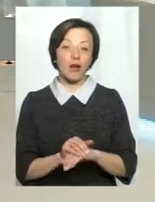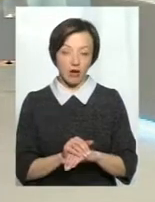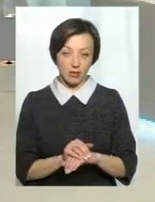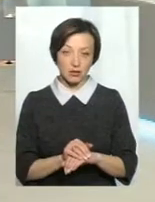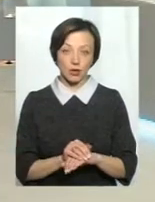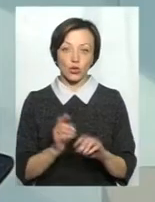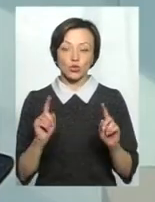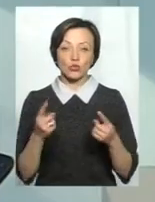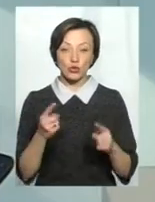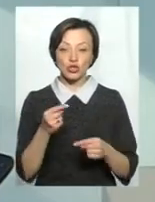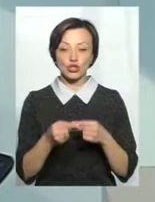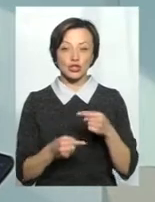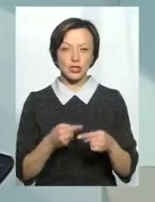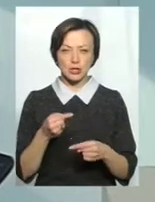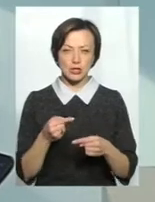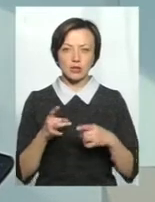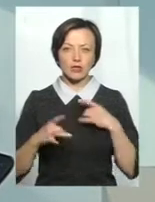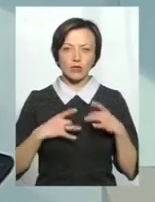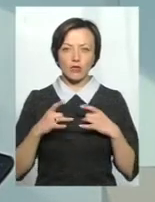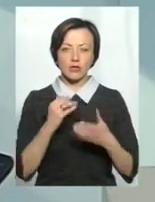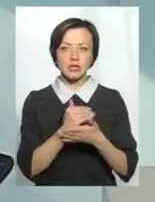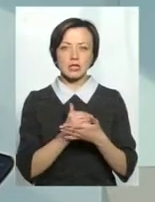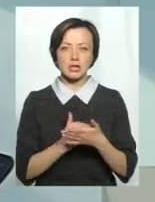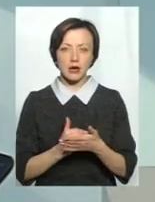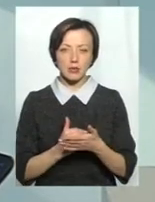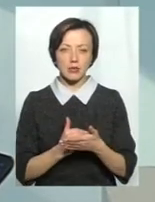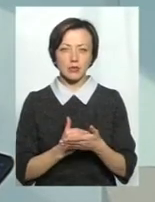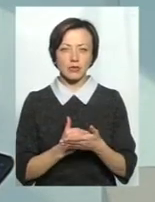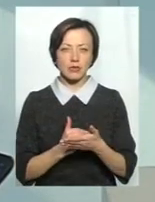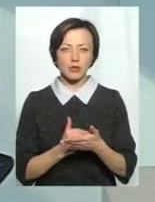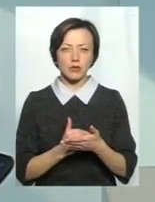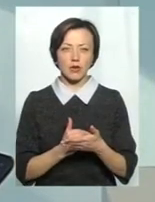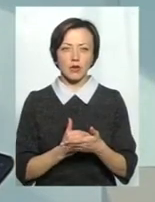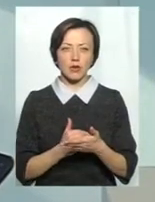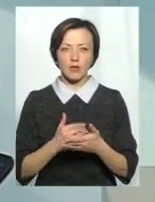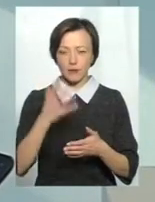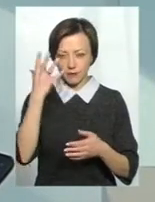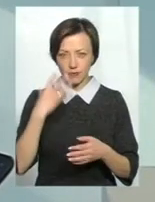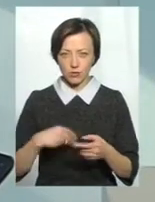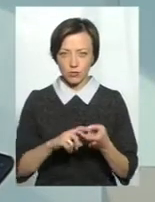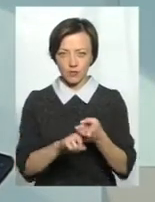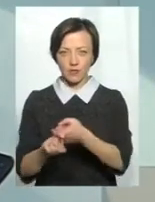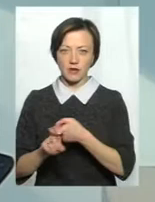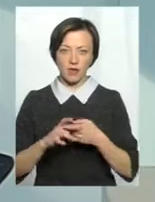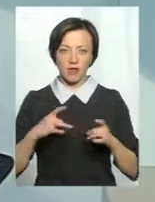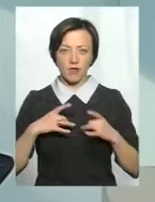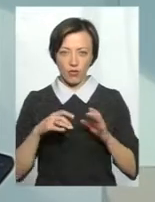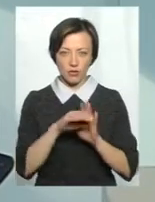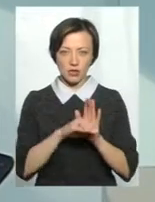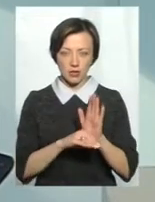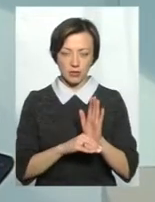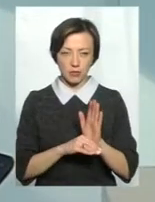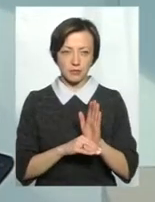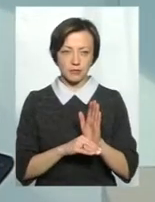фактично, через нервову систему, нервова система кругом, в соматичних,